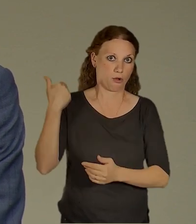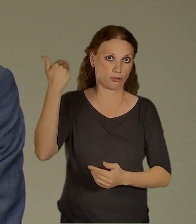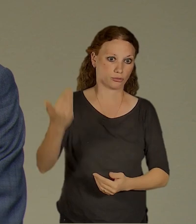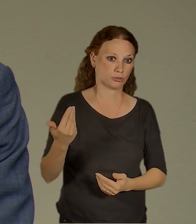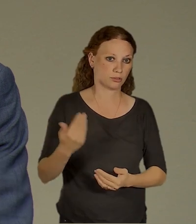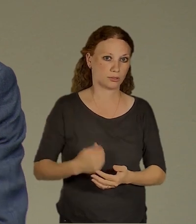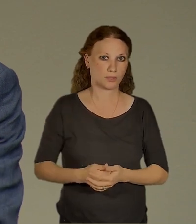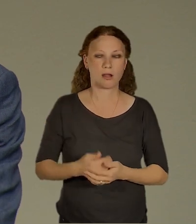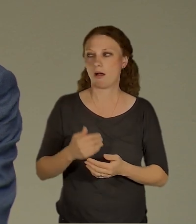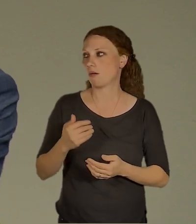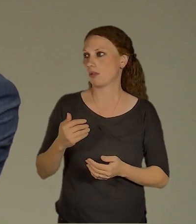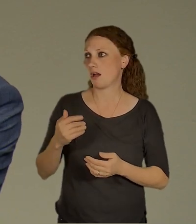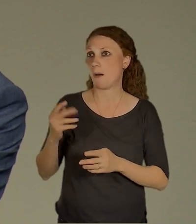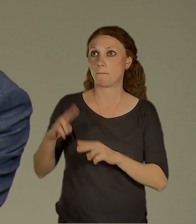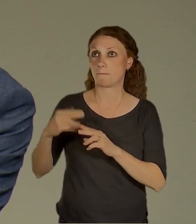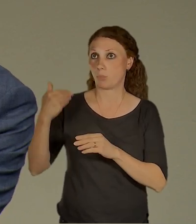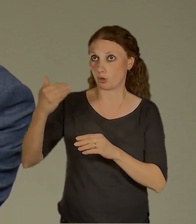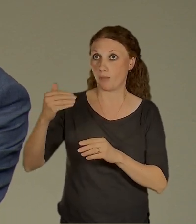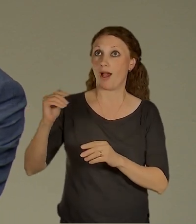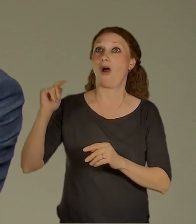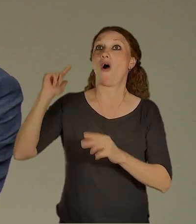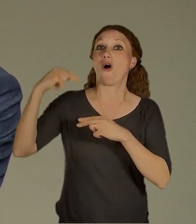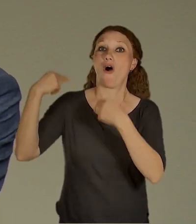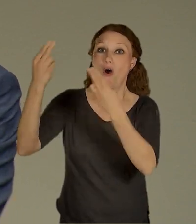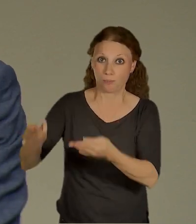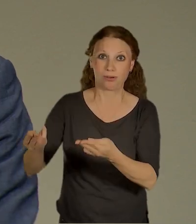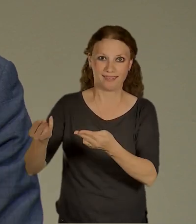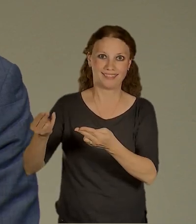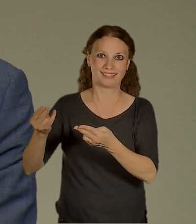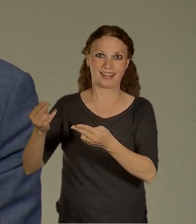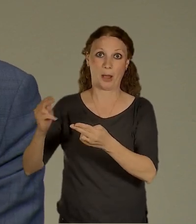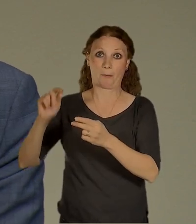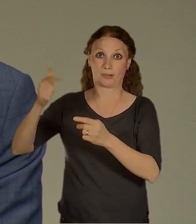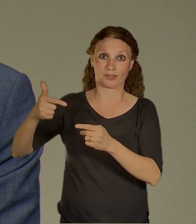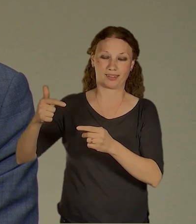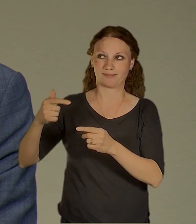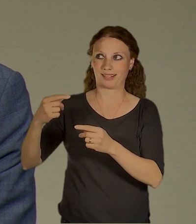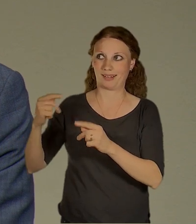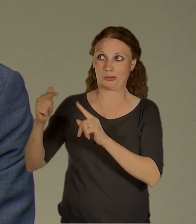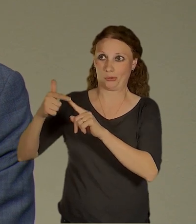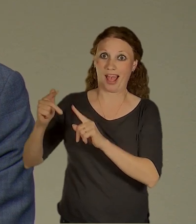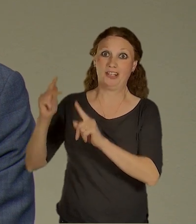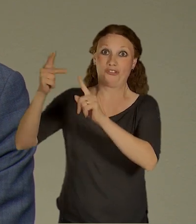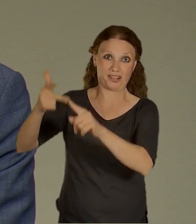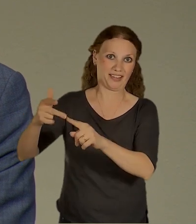téměř jako s vládou ani ne, co bude po ní, ale až ta, co bude až po ní. Takže je nutné vnímat i ten časový